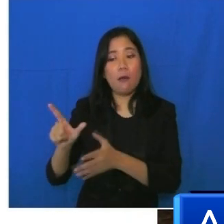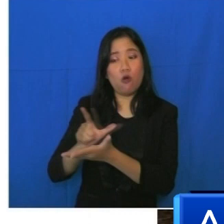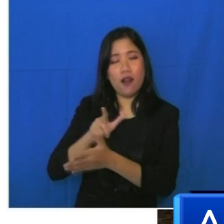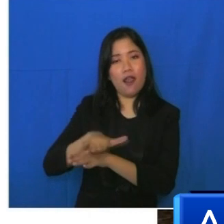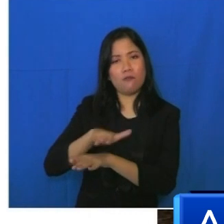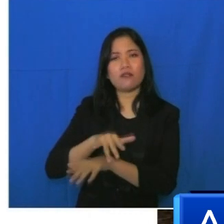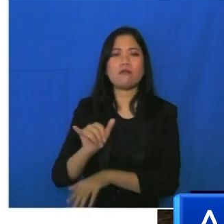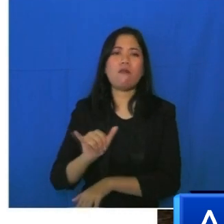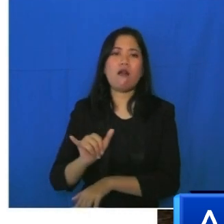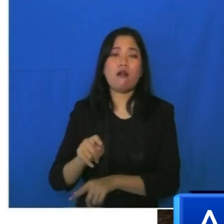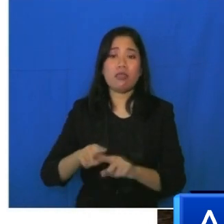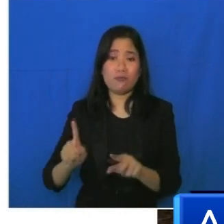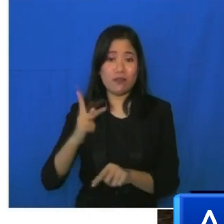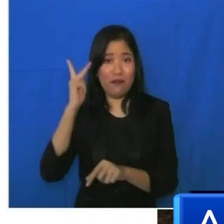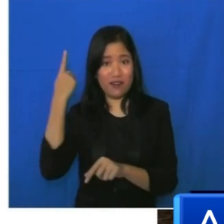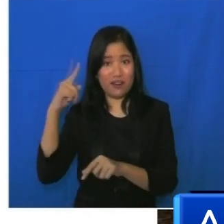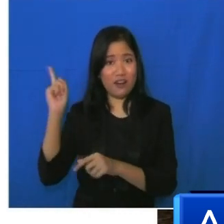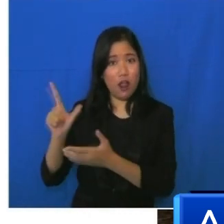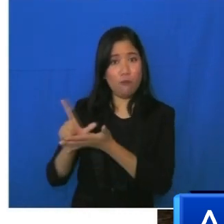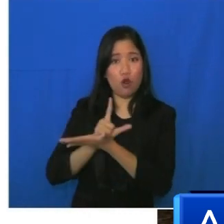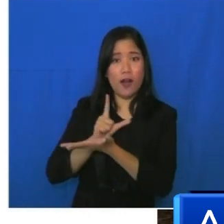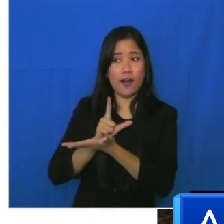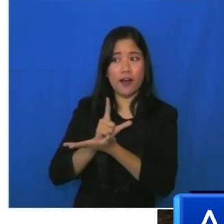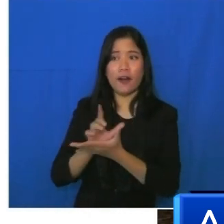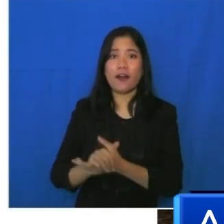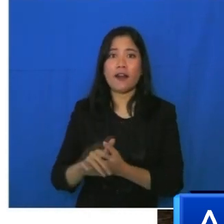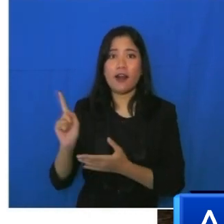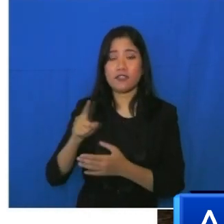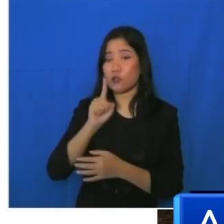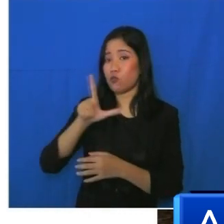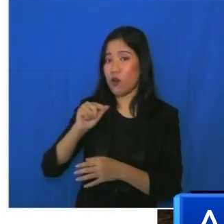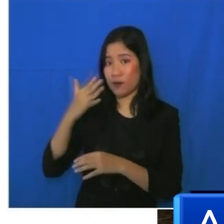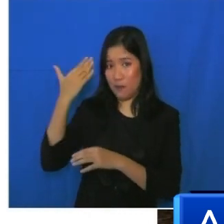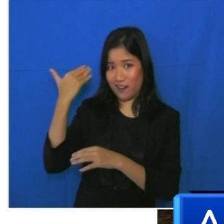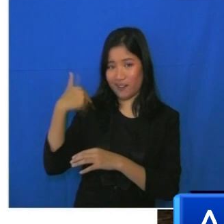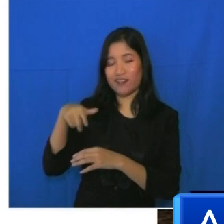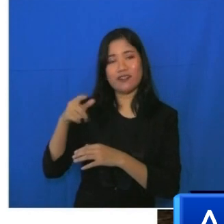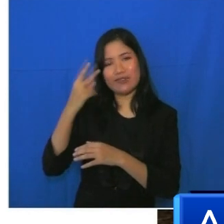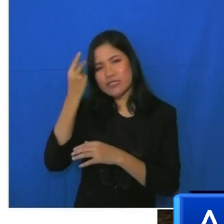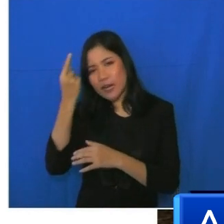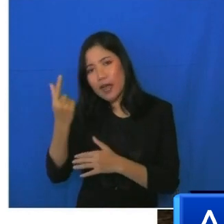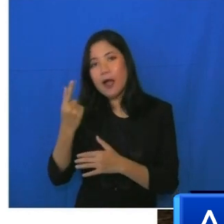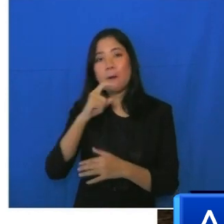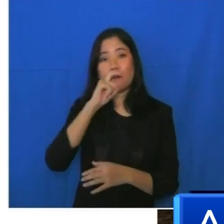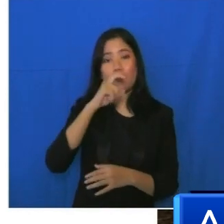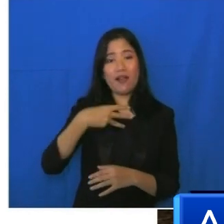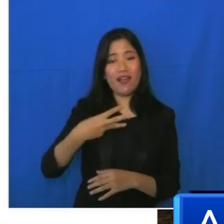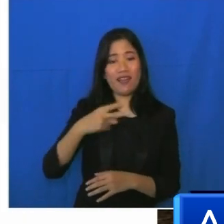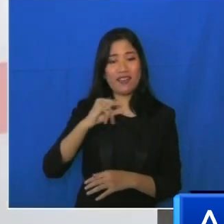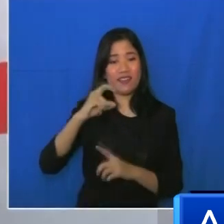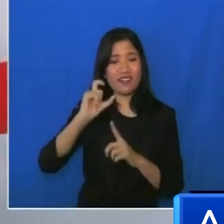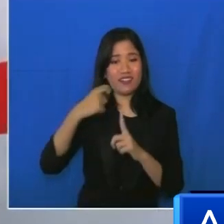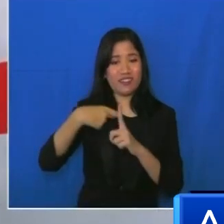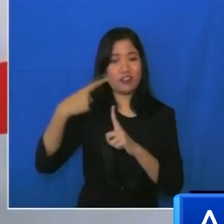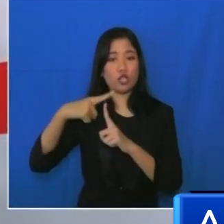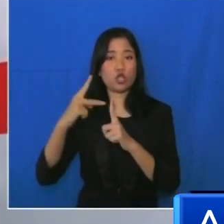lambat. Tapi sekarang, kemarin setelah sebulan lalu di planning, Pak Erick Thohir meminta semua perangkat yang ada di